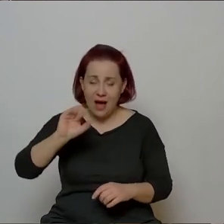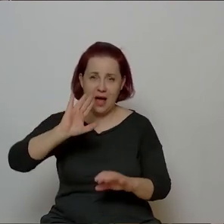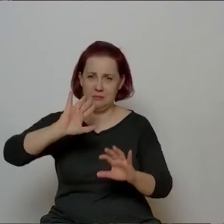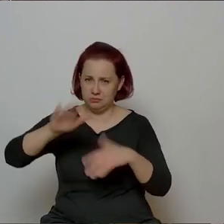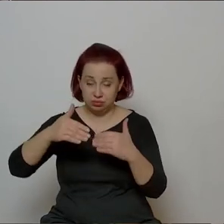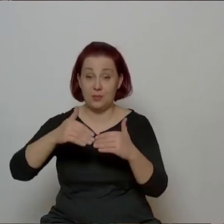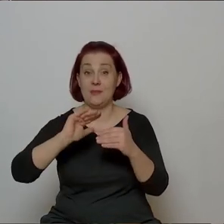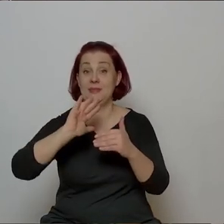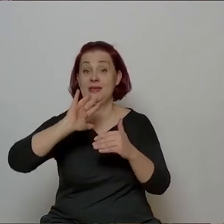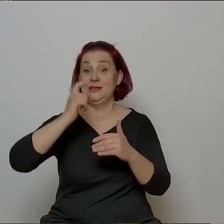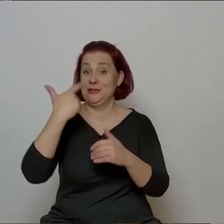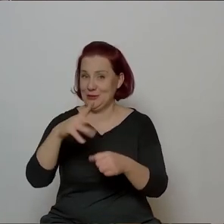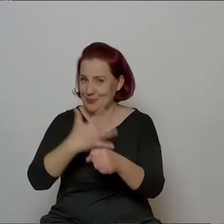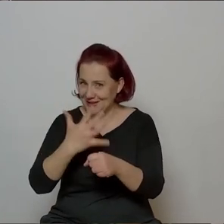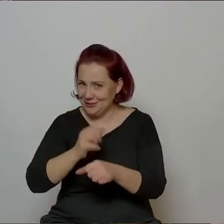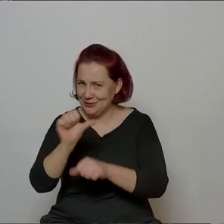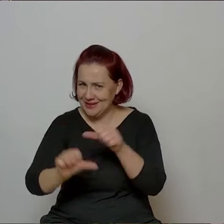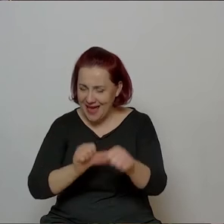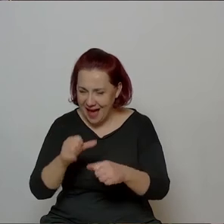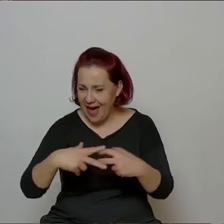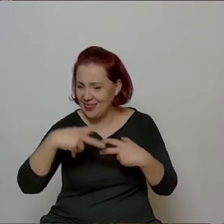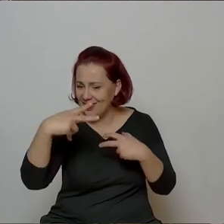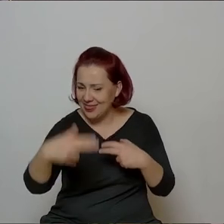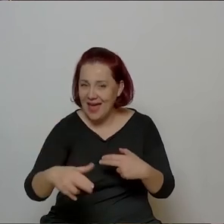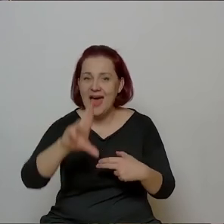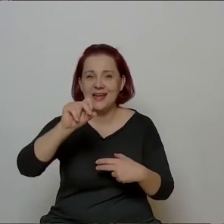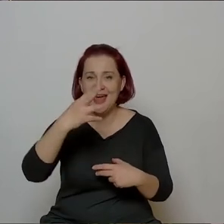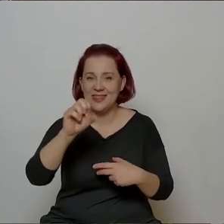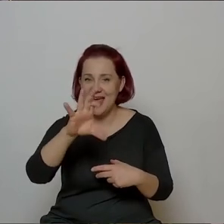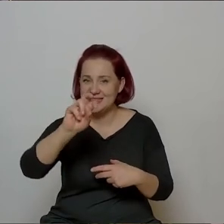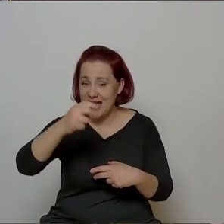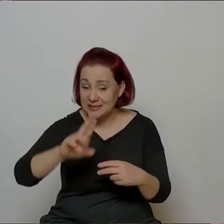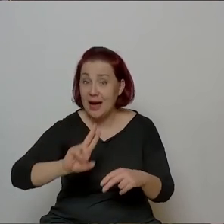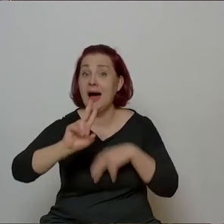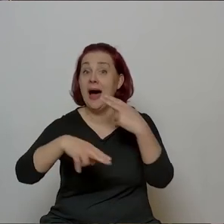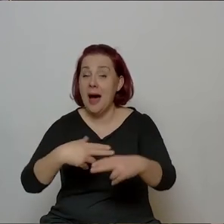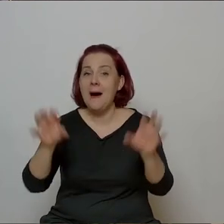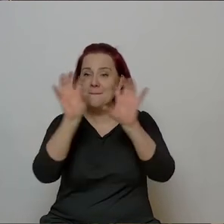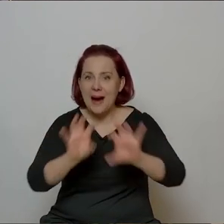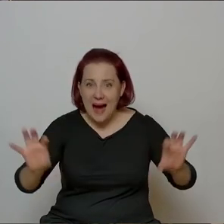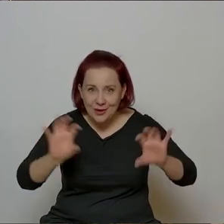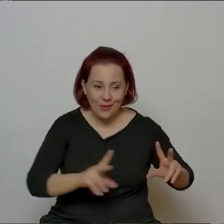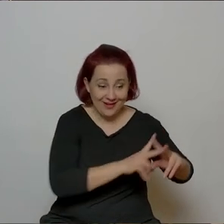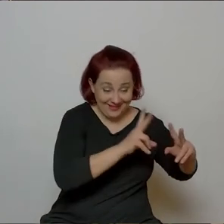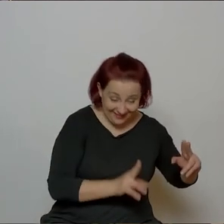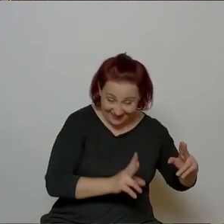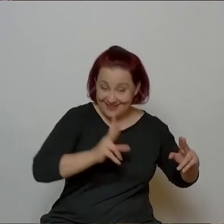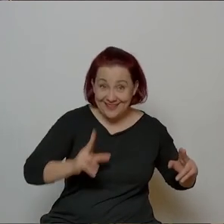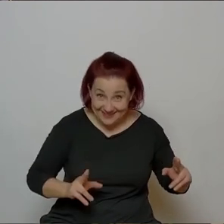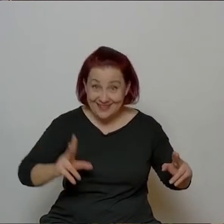lat czyli średniowiecze, potem jest 150 lat renesansu, potem jest 150 lat baroku, możecie sobie Państwo to zobaczyć,